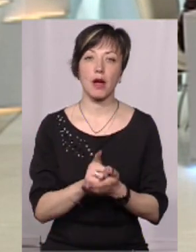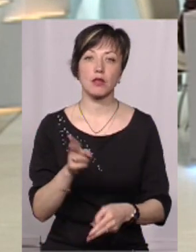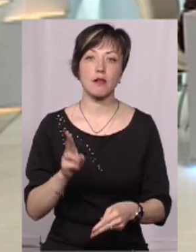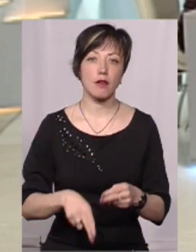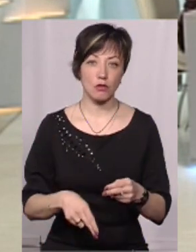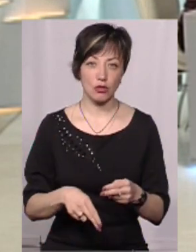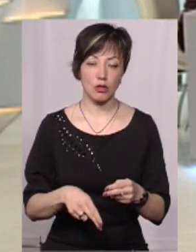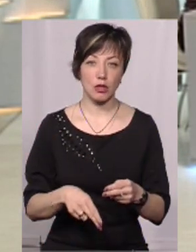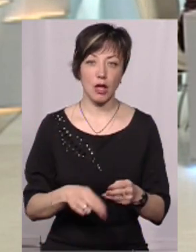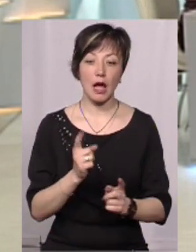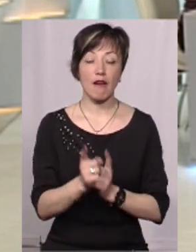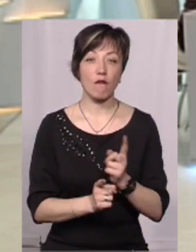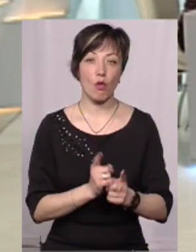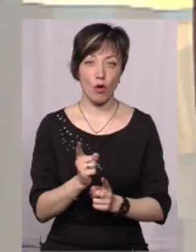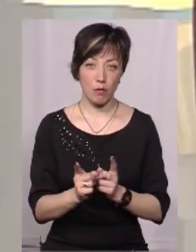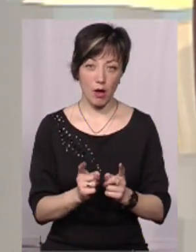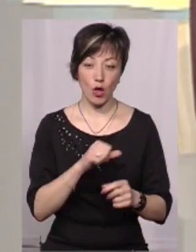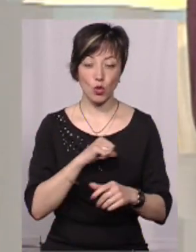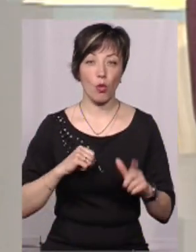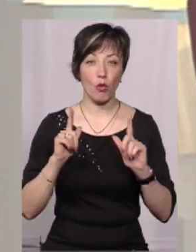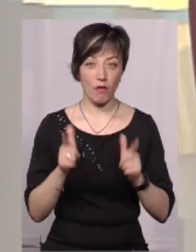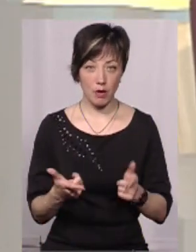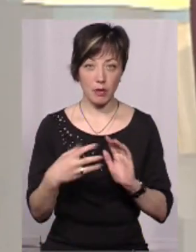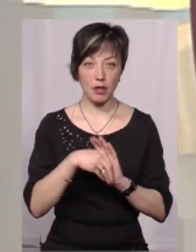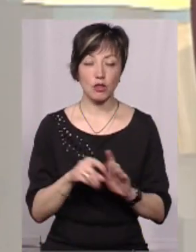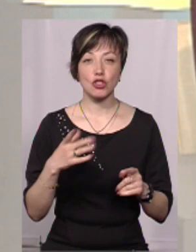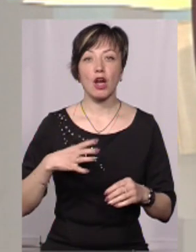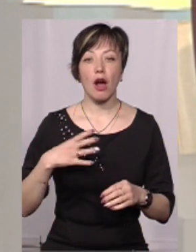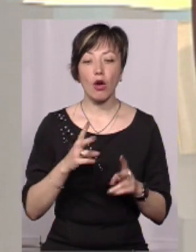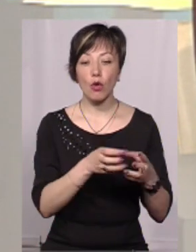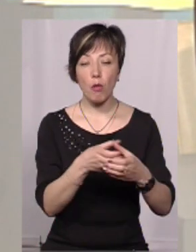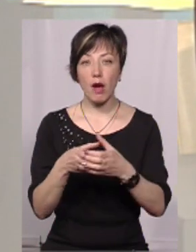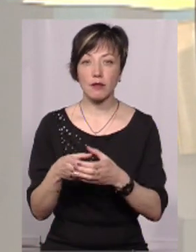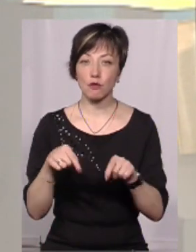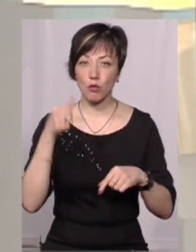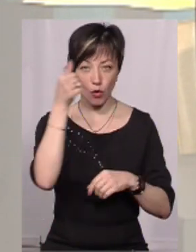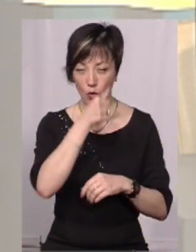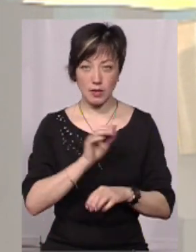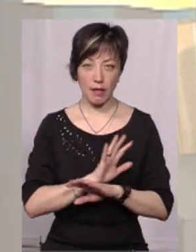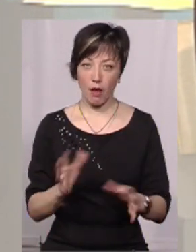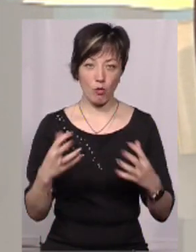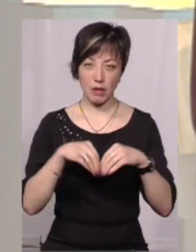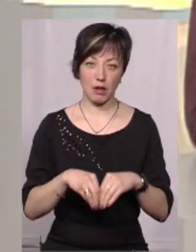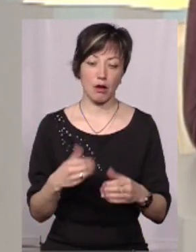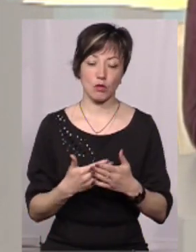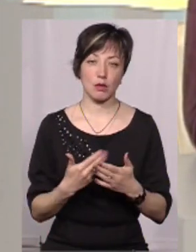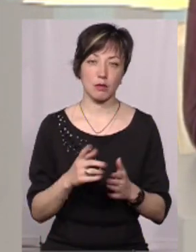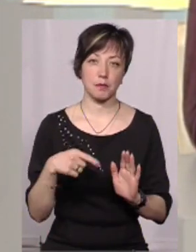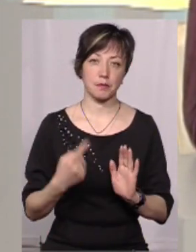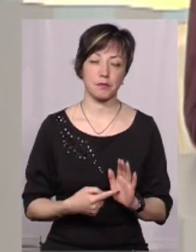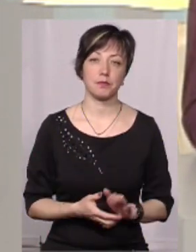реформа добровільного приєднання. Що ж чекає на ті громади, які в цьому році не об'єднаються, не